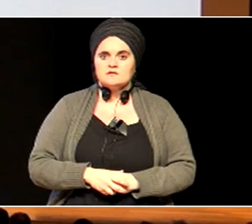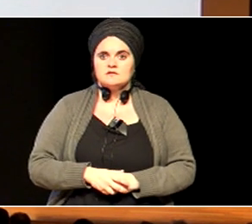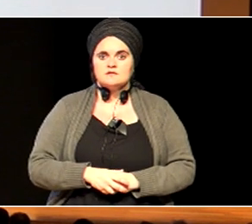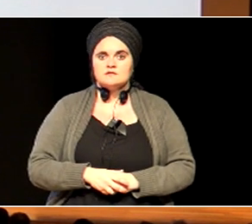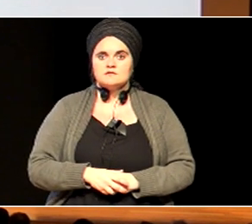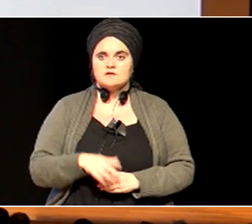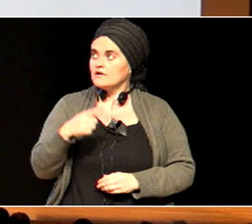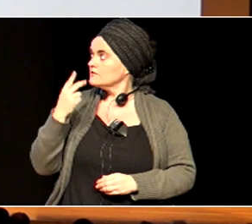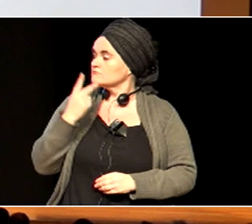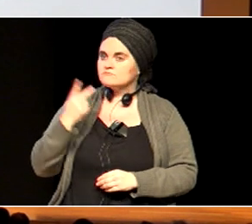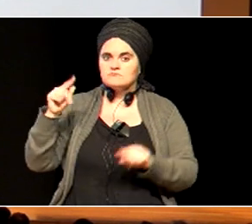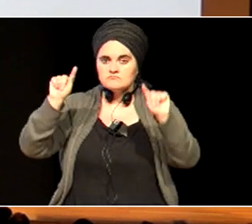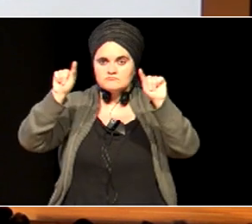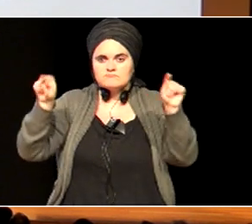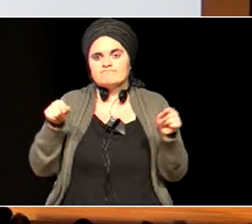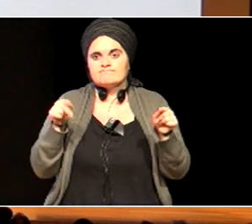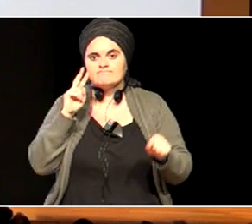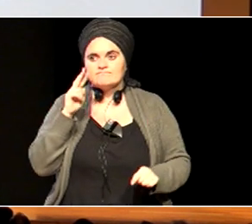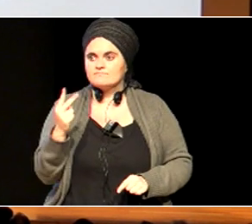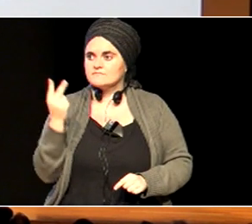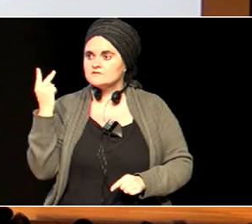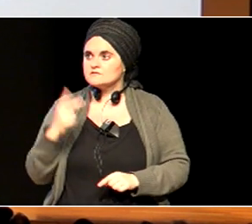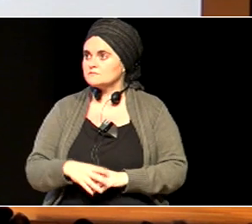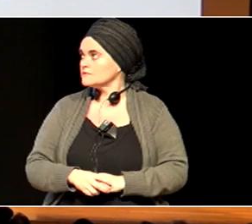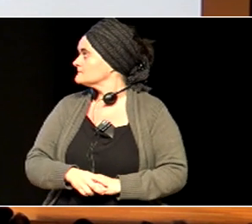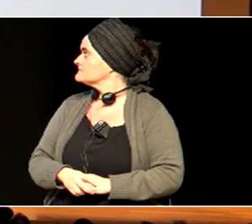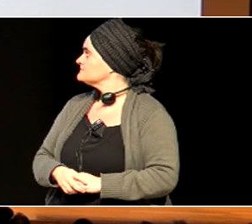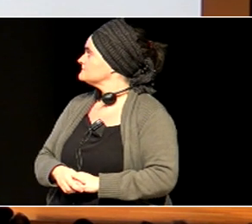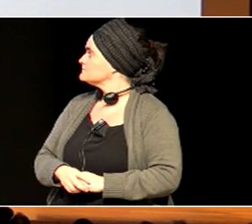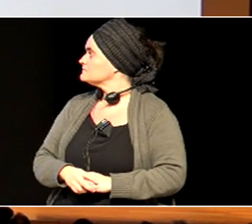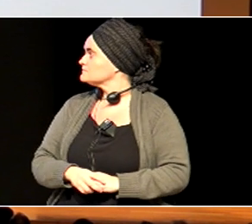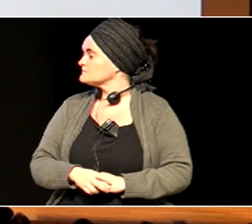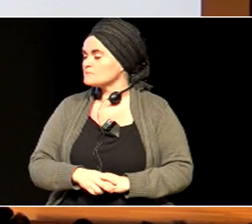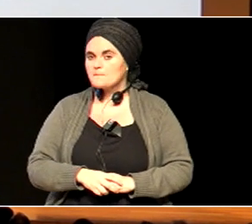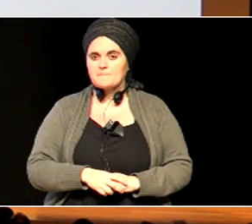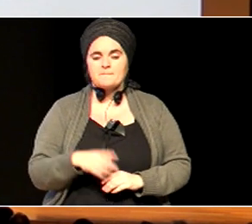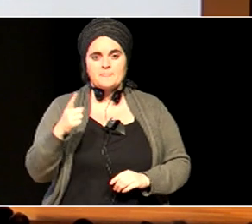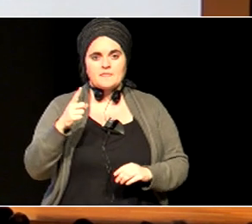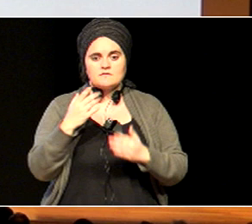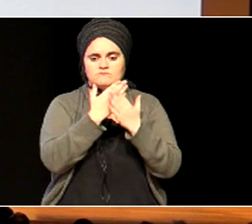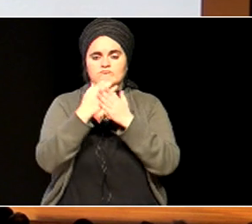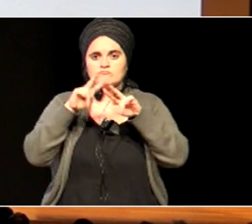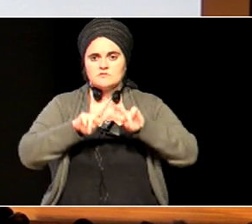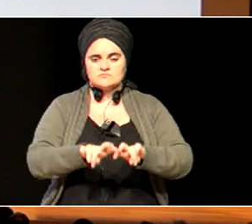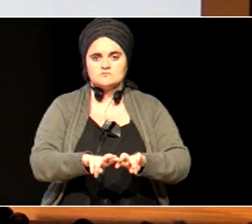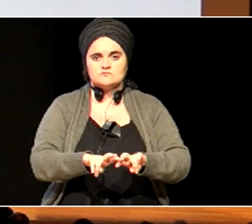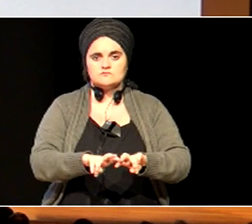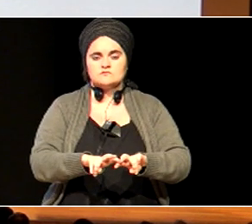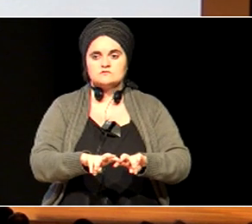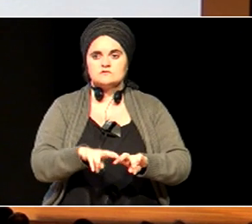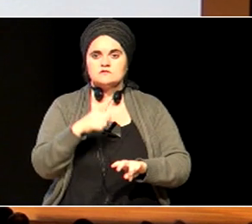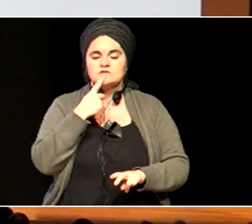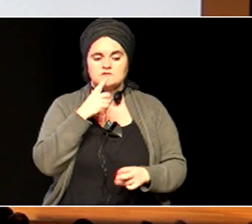parentesi artean, ipatu, unaidot, izei, beiek, egin zuen, azterketa, non, bueno, aztertu zituen,